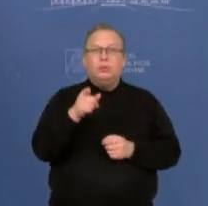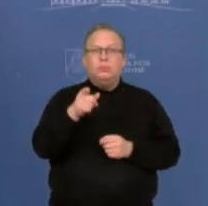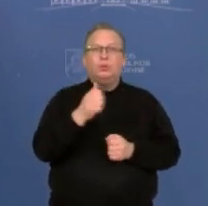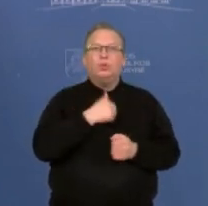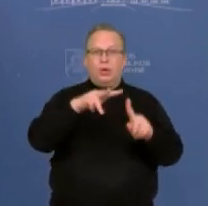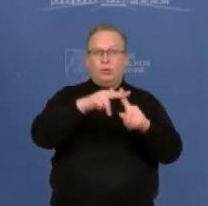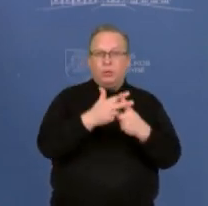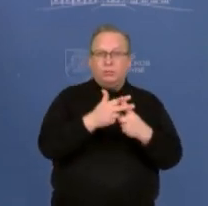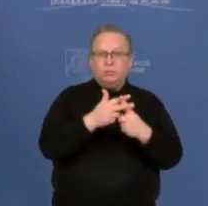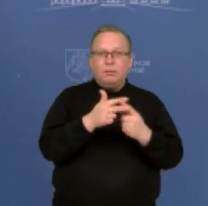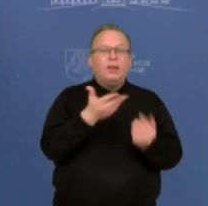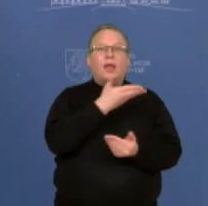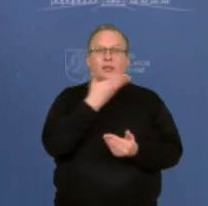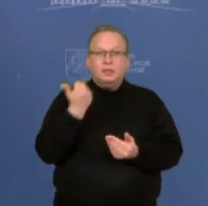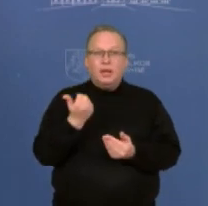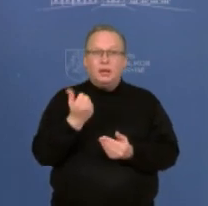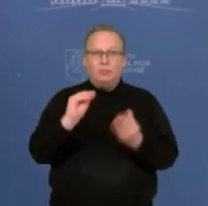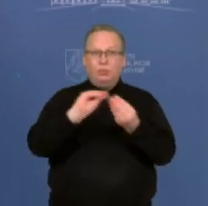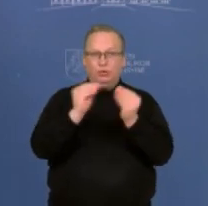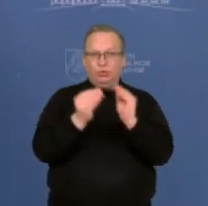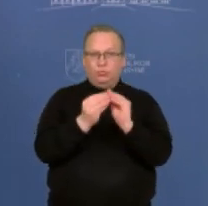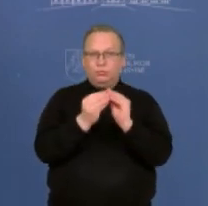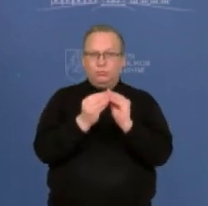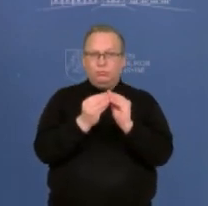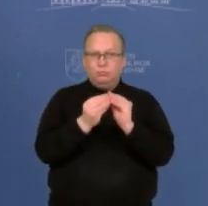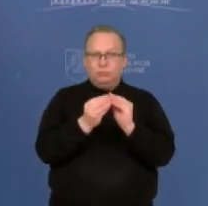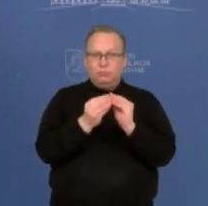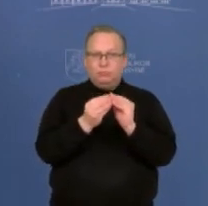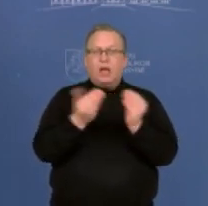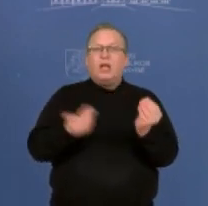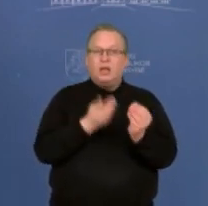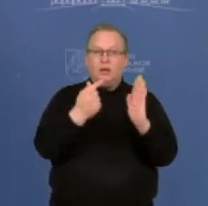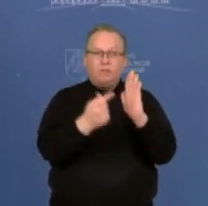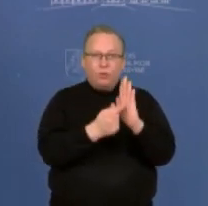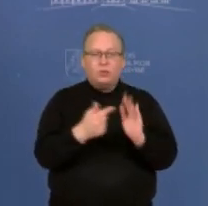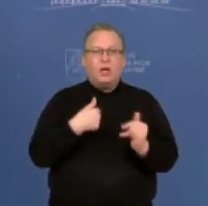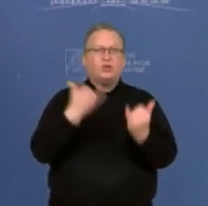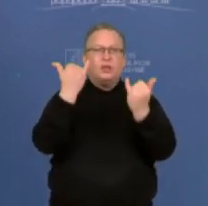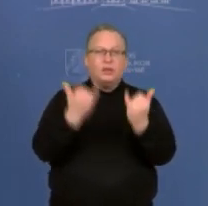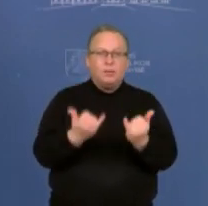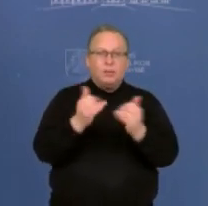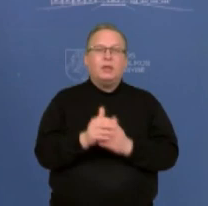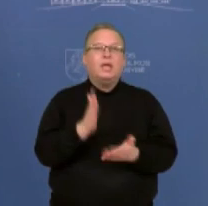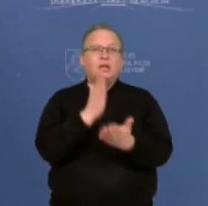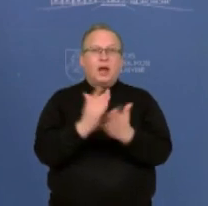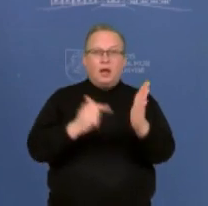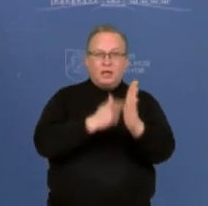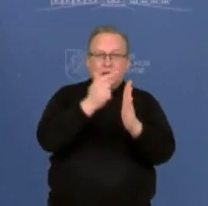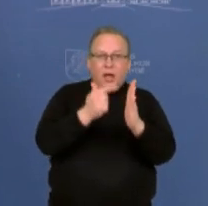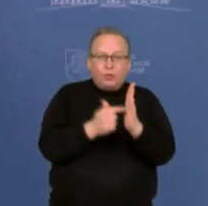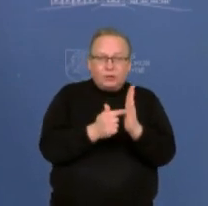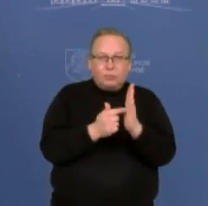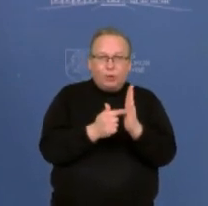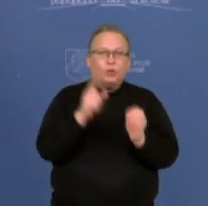nustoti, nes nebelieka teisinio pagrindo jų gabenti. O dabar aš girdžiu klausimą ir potekstą